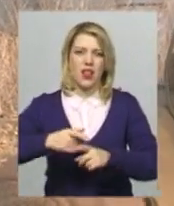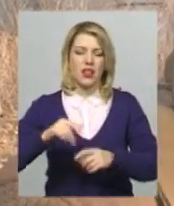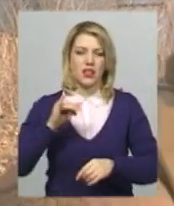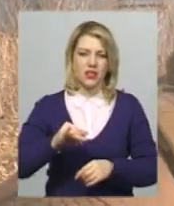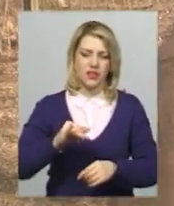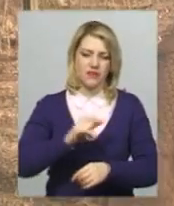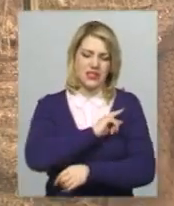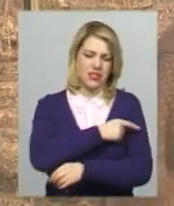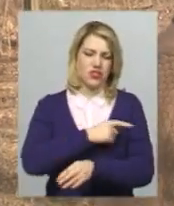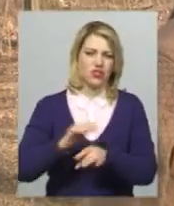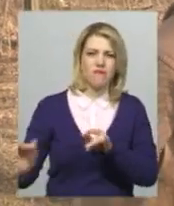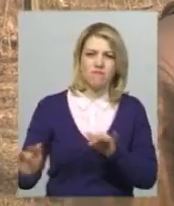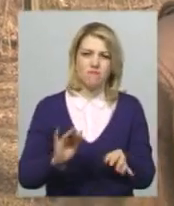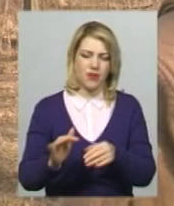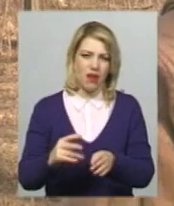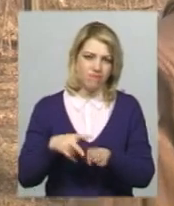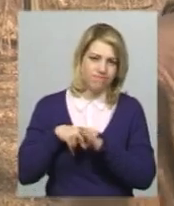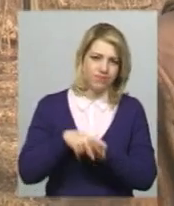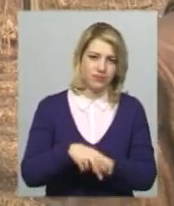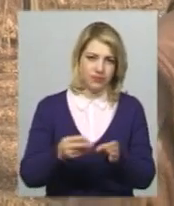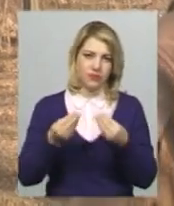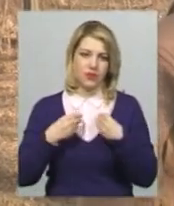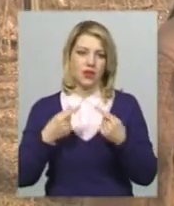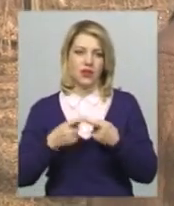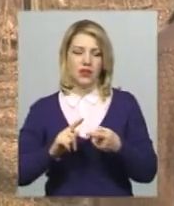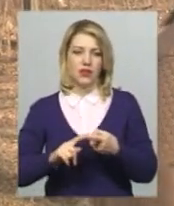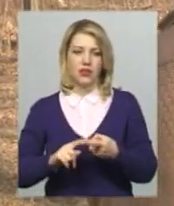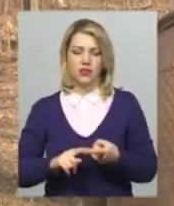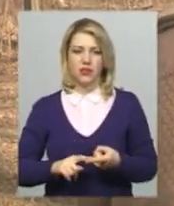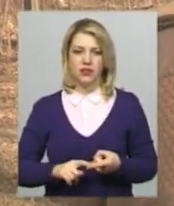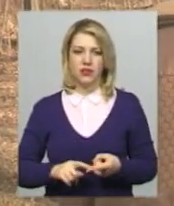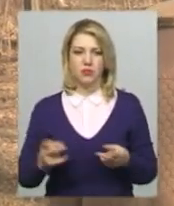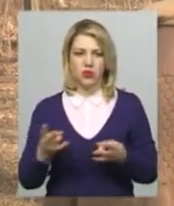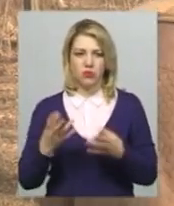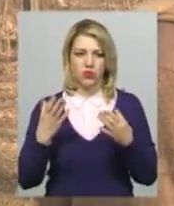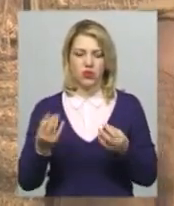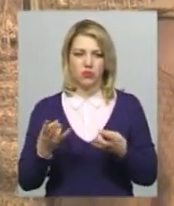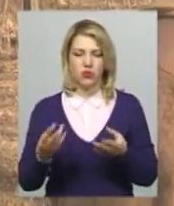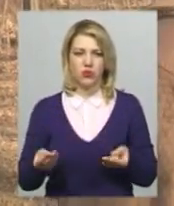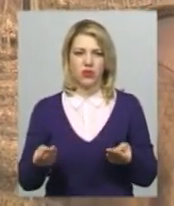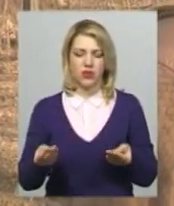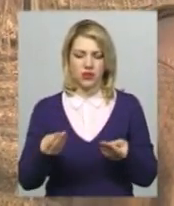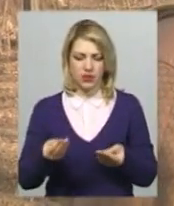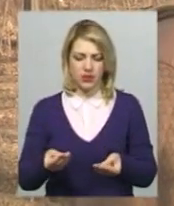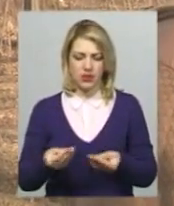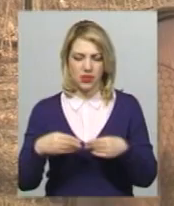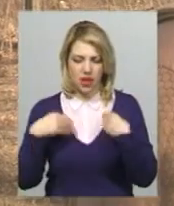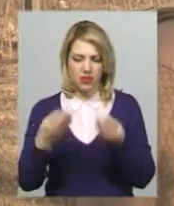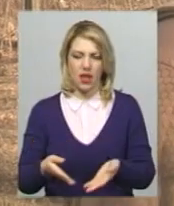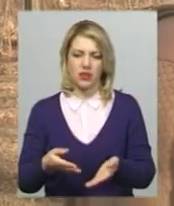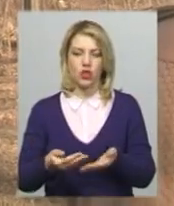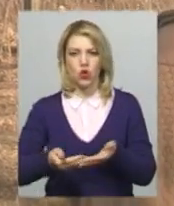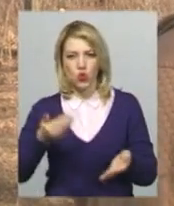Звичайні фізичні вправи. На початку, перед цим, перед стрільбою, потрібно було надати то медичну допомогу пацієнту